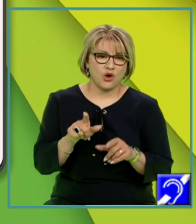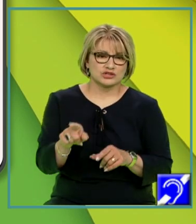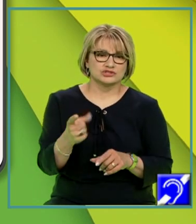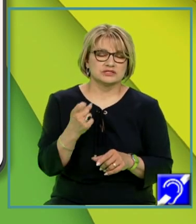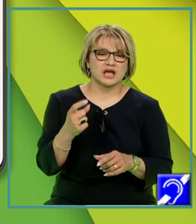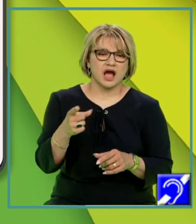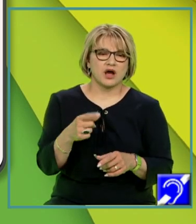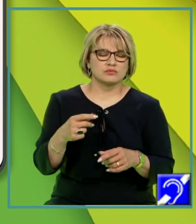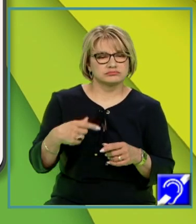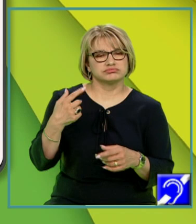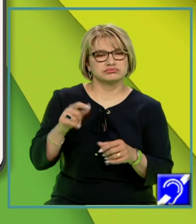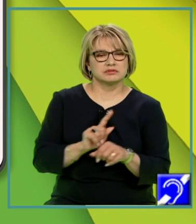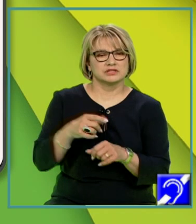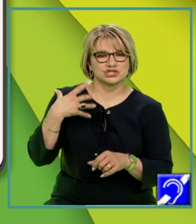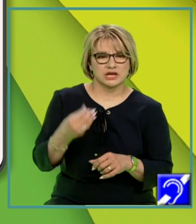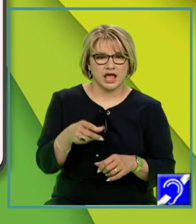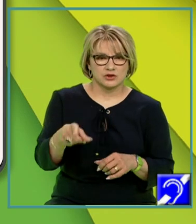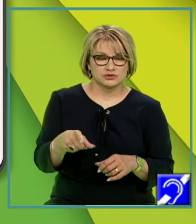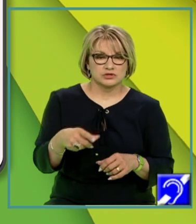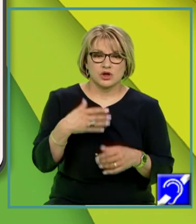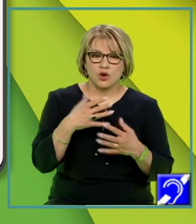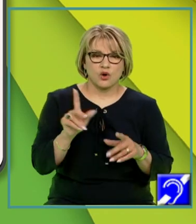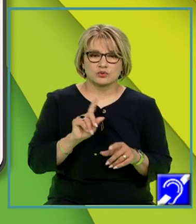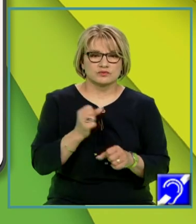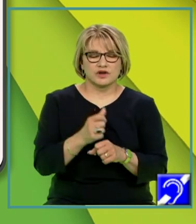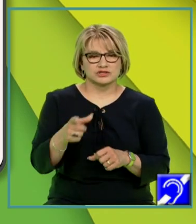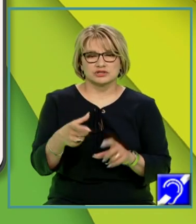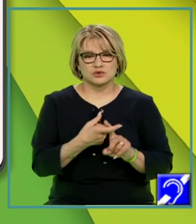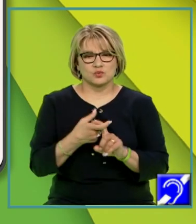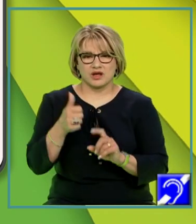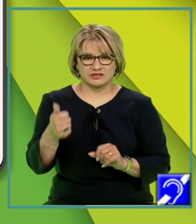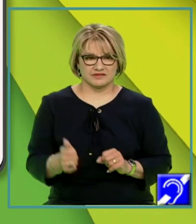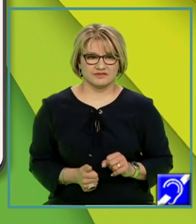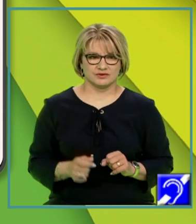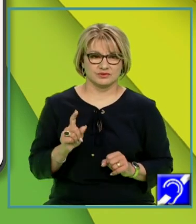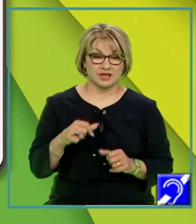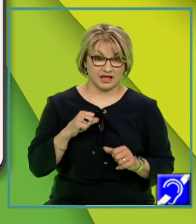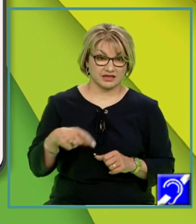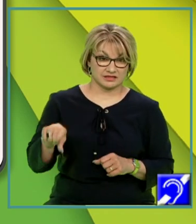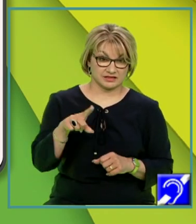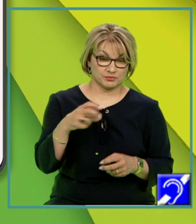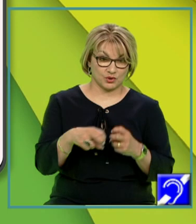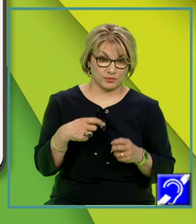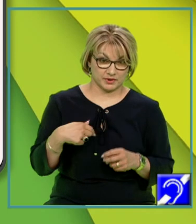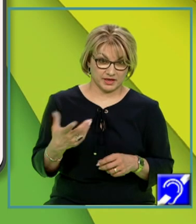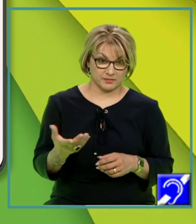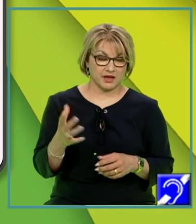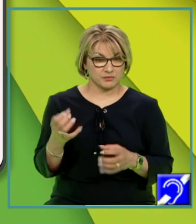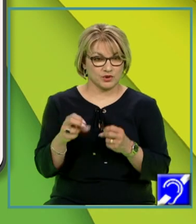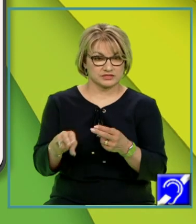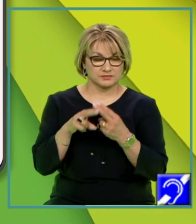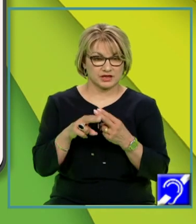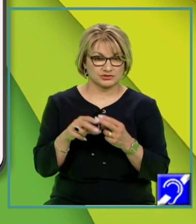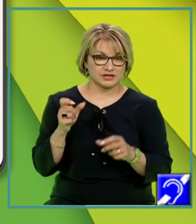-au mult de a face cu adevărul. Dacă vă interesează însă problema pe care eu am încercat să o rezolv prin aserțiunea mea conjecturală mă puteți ajuta criticând-o